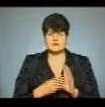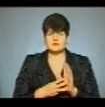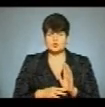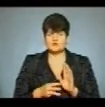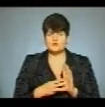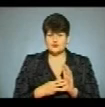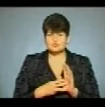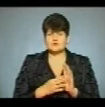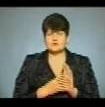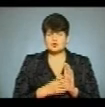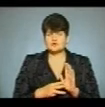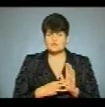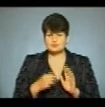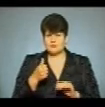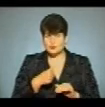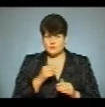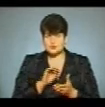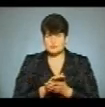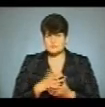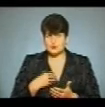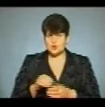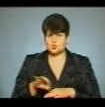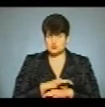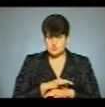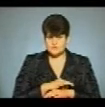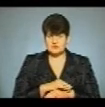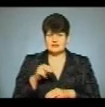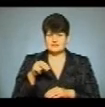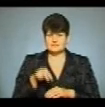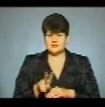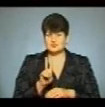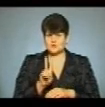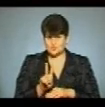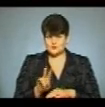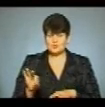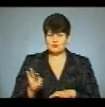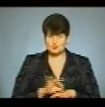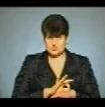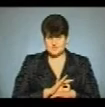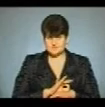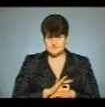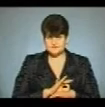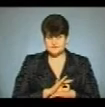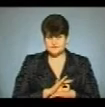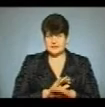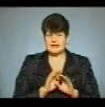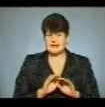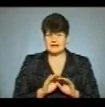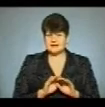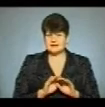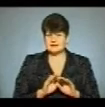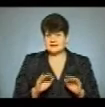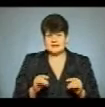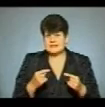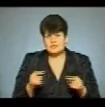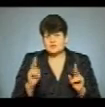році я, будучи курсантом, подивився зі своєю дружиною. Дитичні дружини. Діти іншого не бачили,